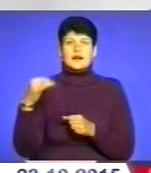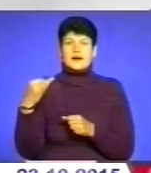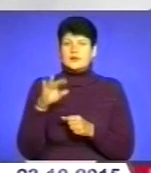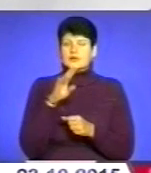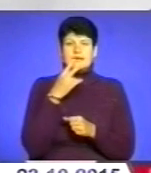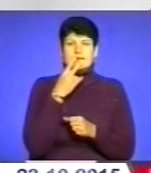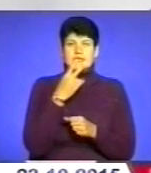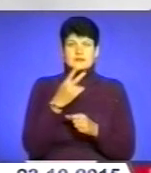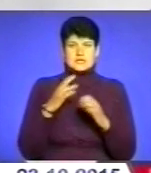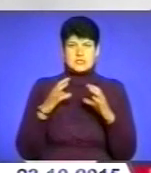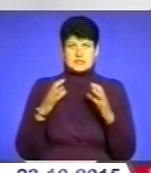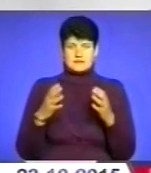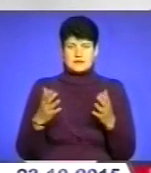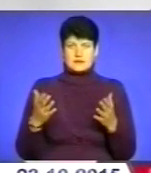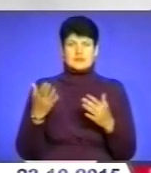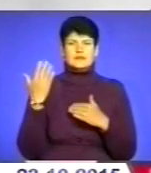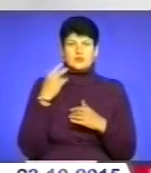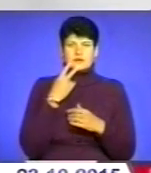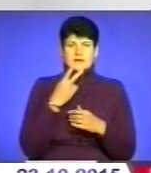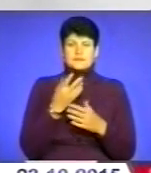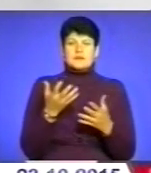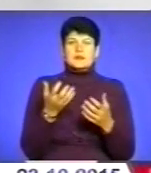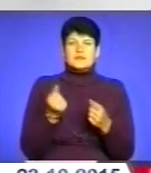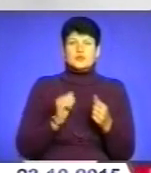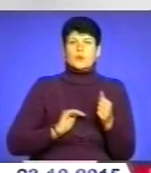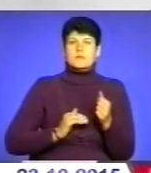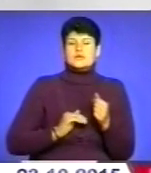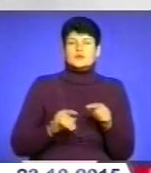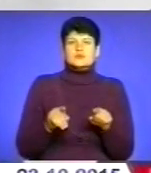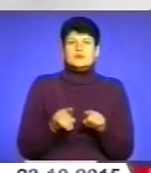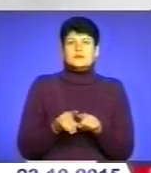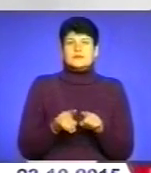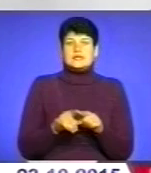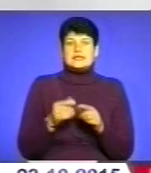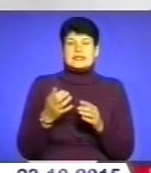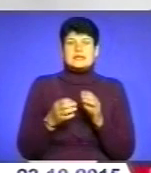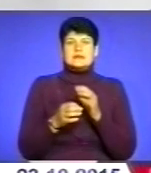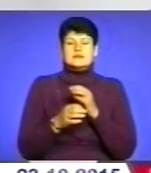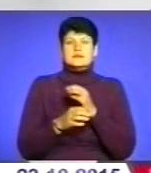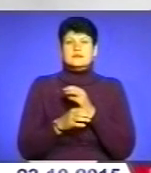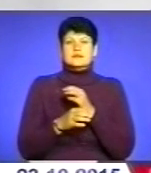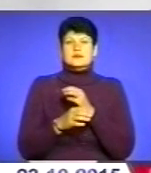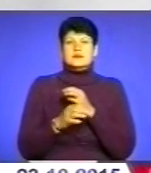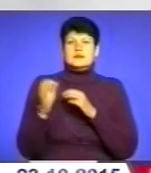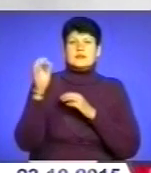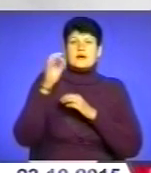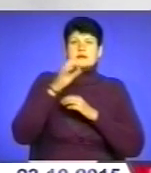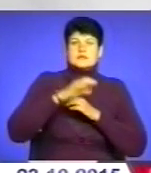колись тут дивилися. Він брався до бізнесу так, як він був